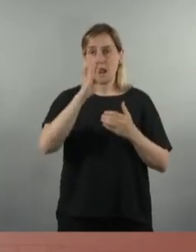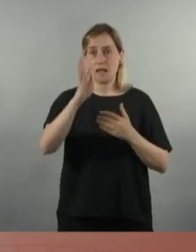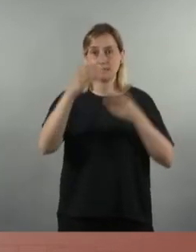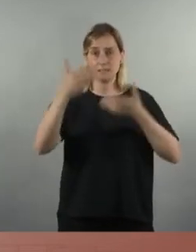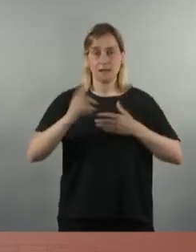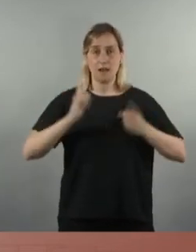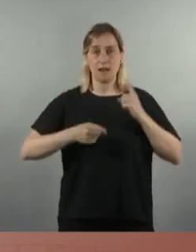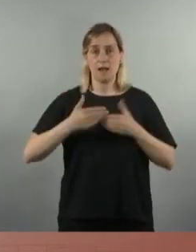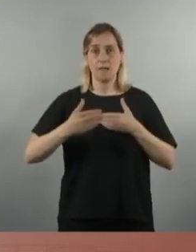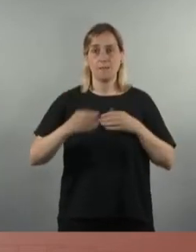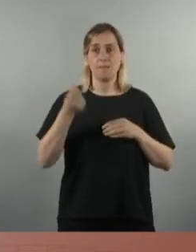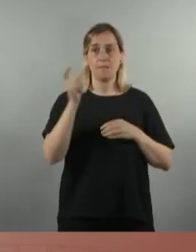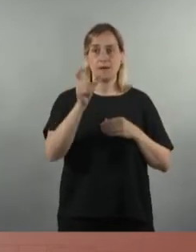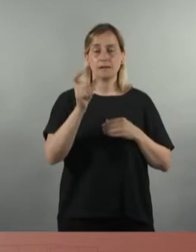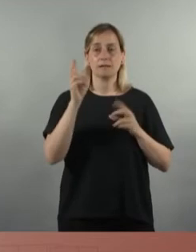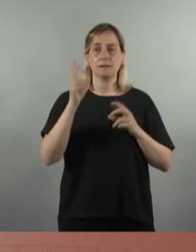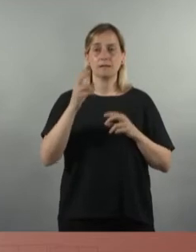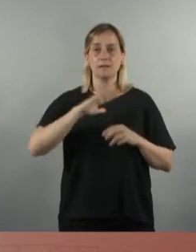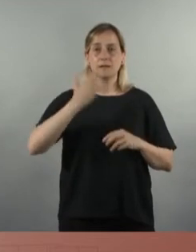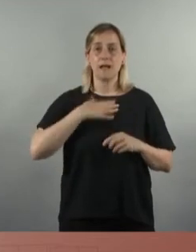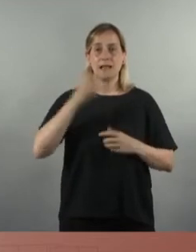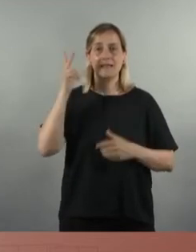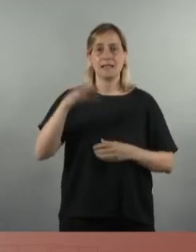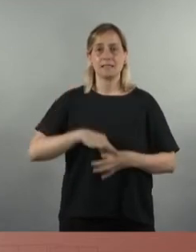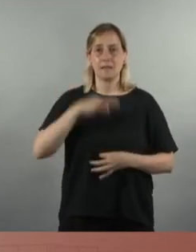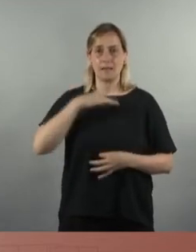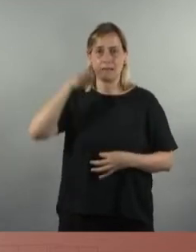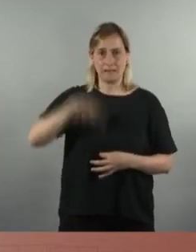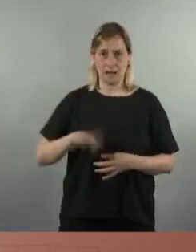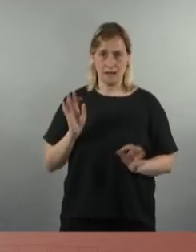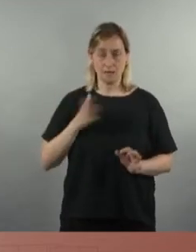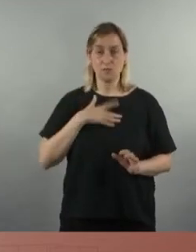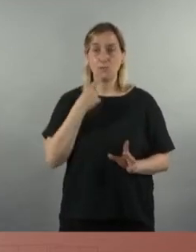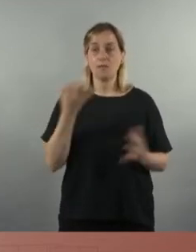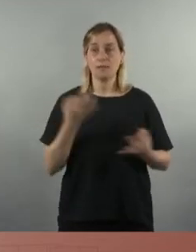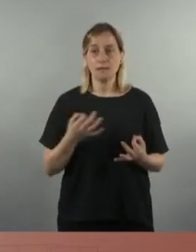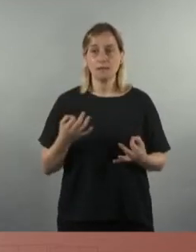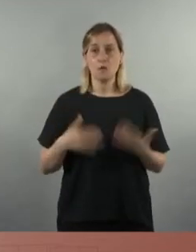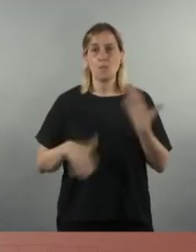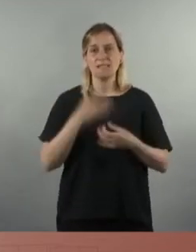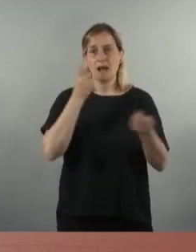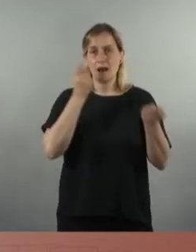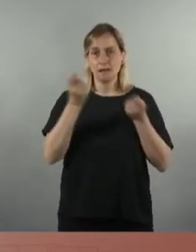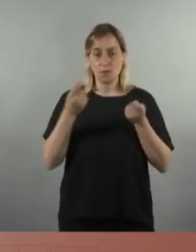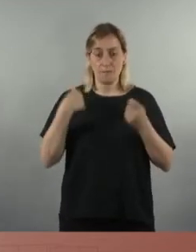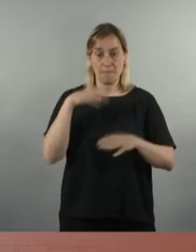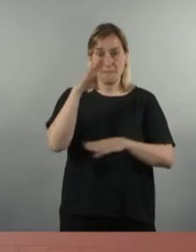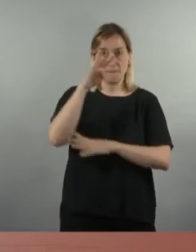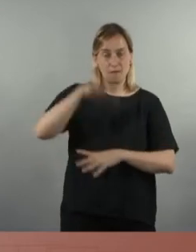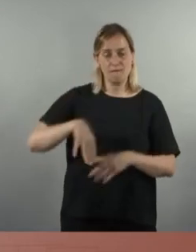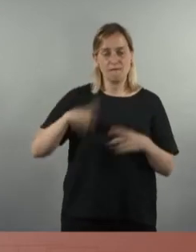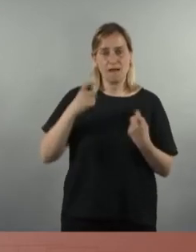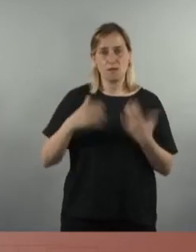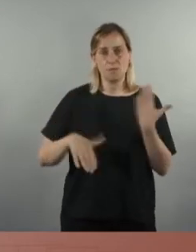configurar l'arrendament de béns amb dret civil català. I això vol dir començar a regular, per part del Parlament de Catalunya,